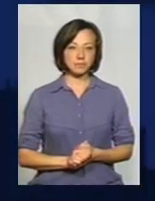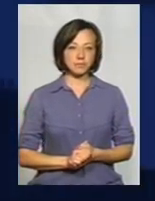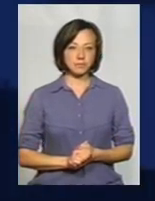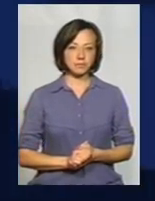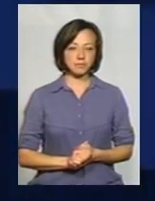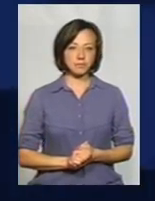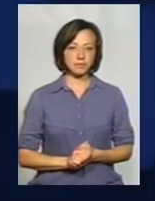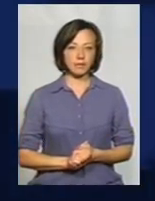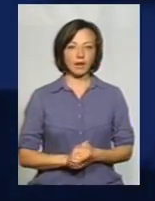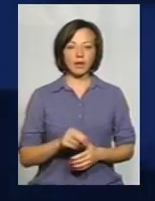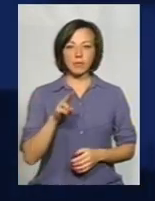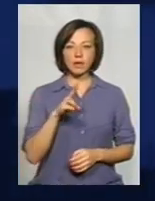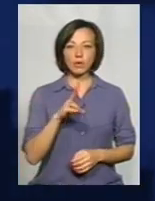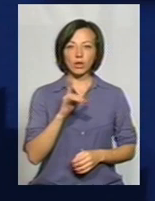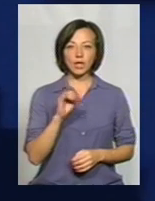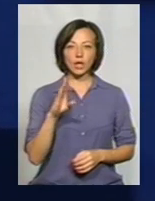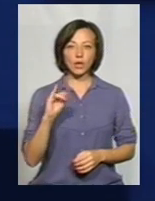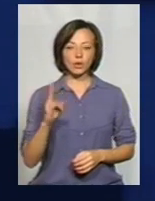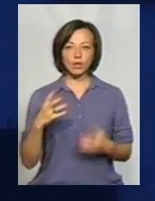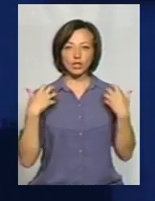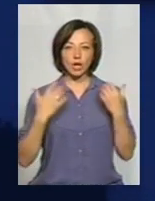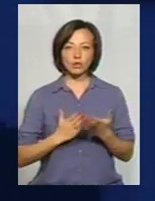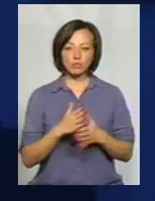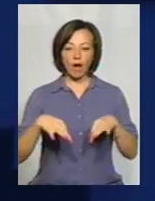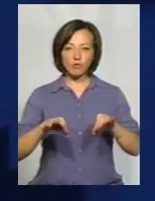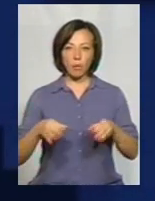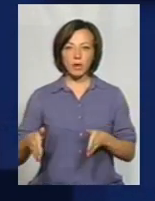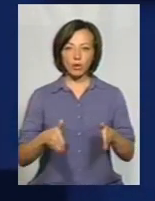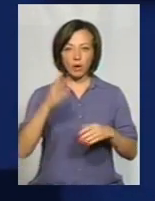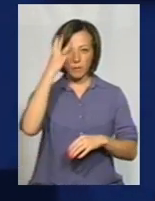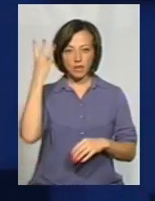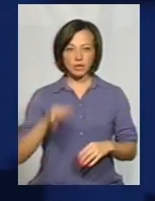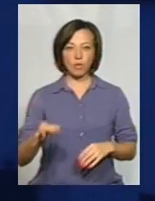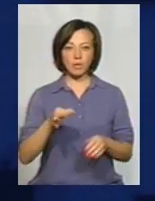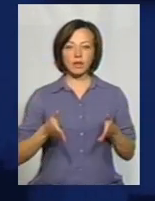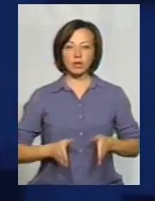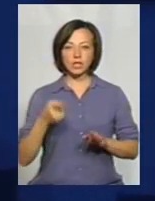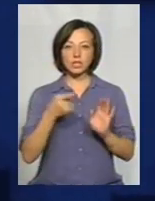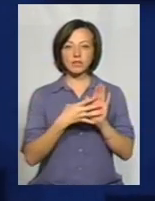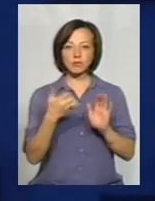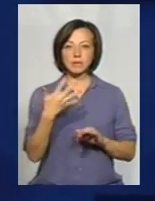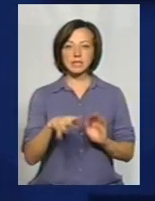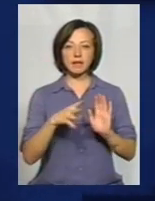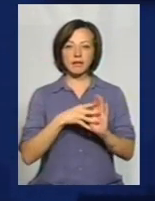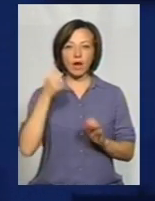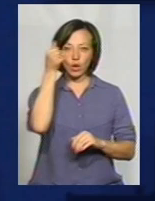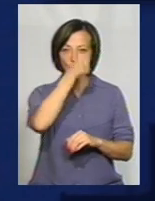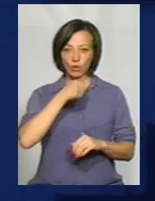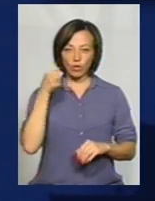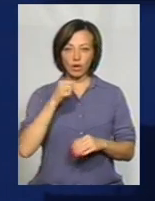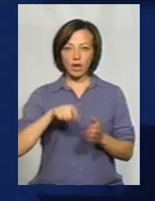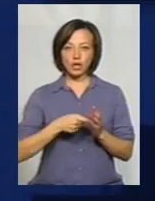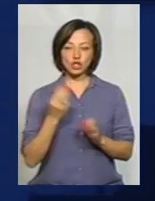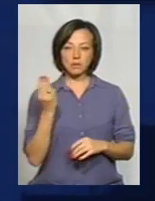Петро Гнедюк. Начальник служби автомобільних доріг у Хмельницькій області. Народився 1959 року у